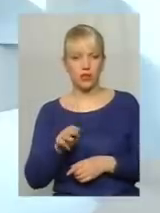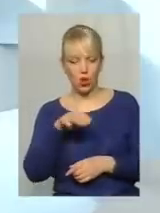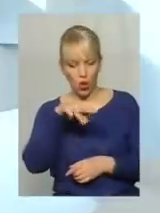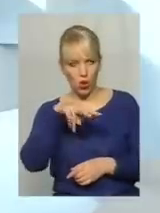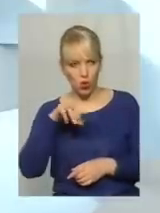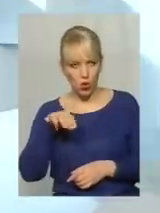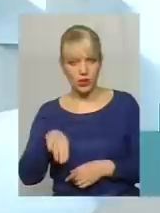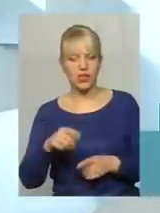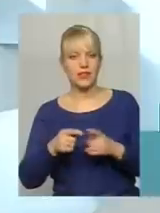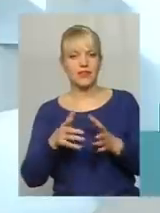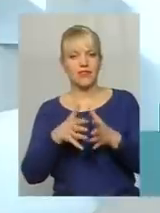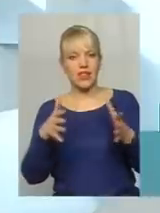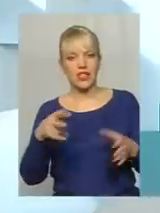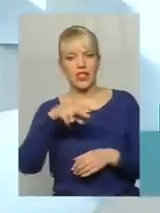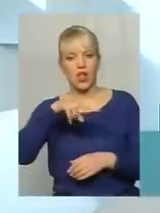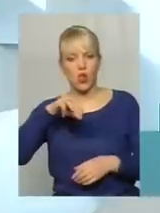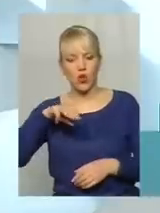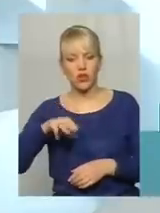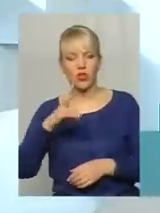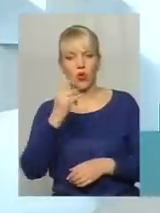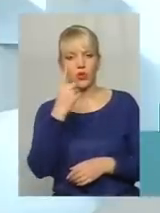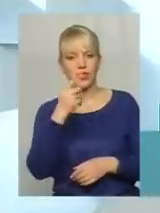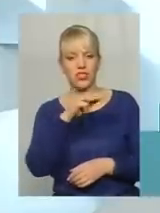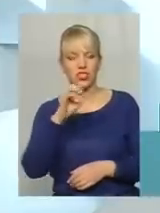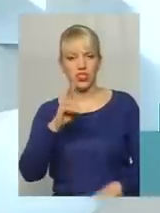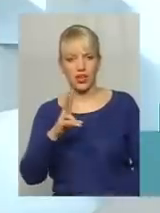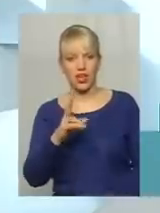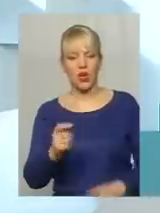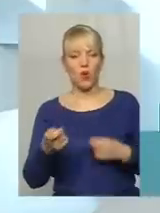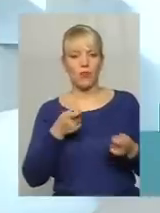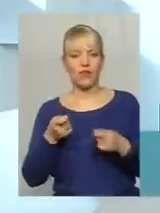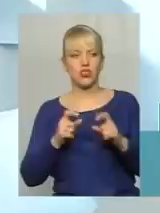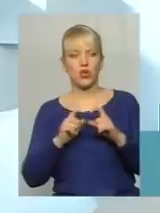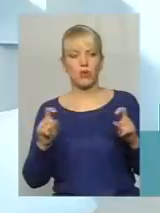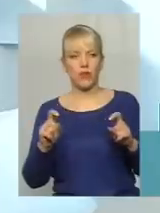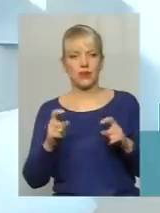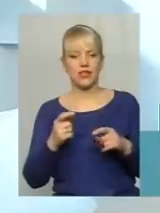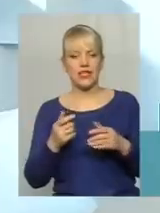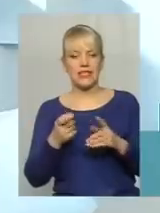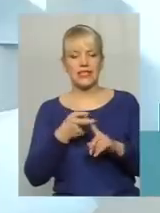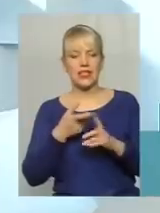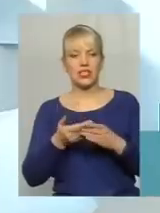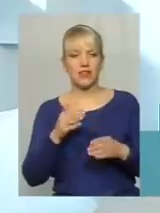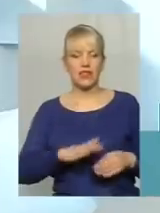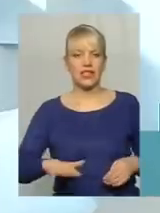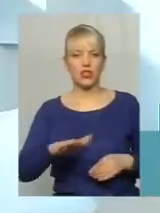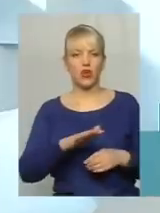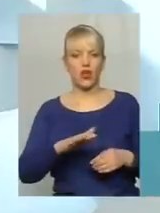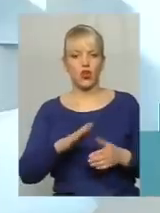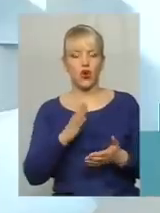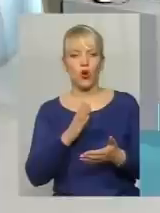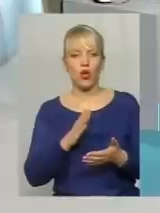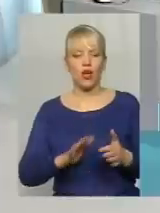Це переважно великі лоти, але один з жеків, одну з управляючих компаній, залежно від територіального розміщення,